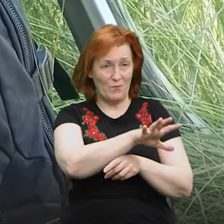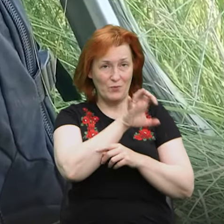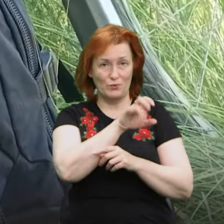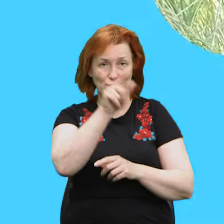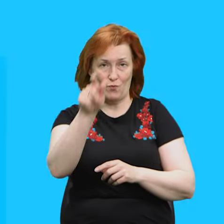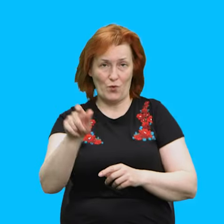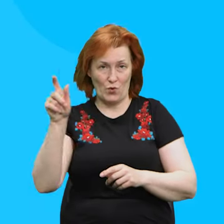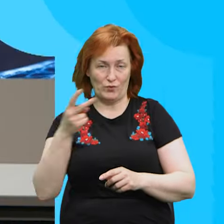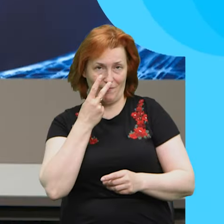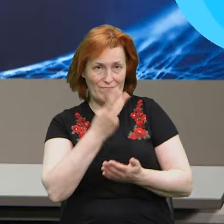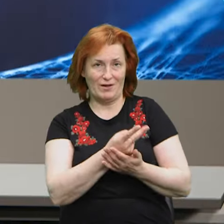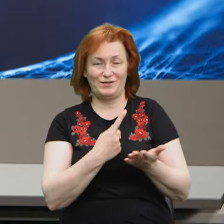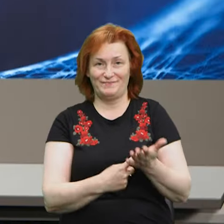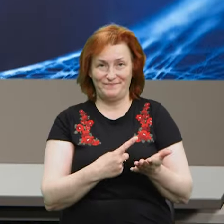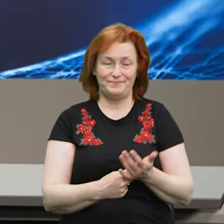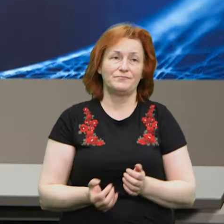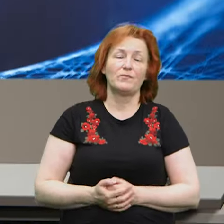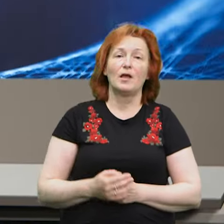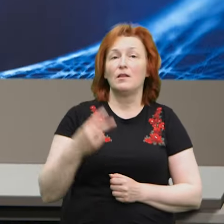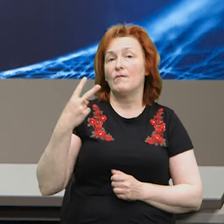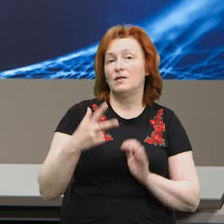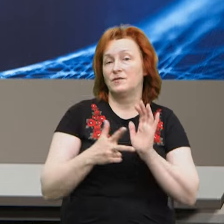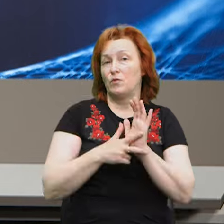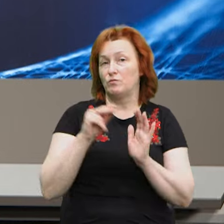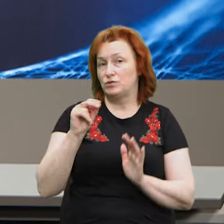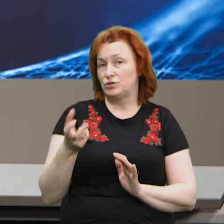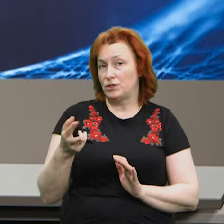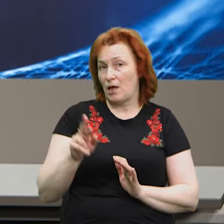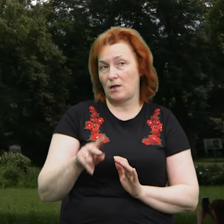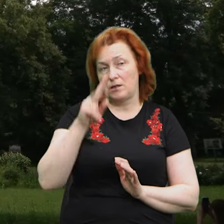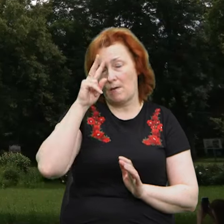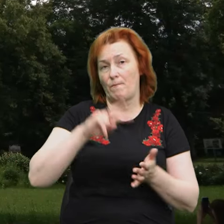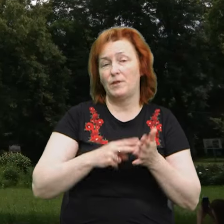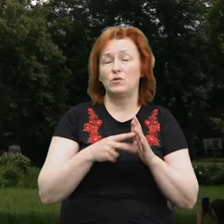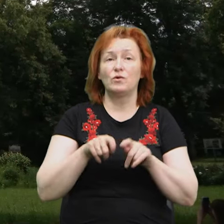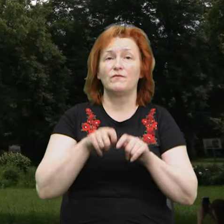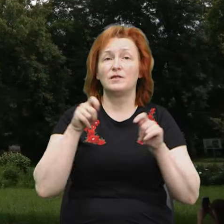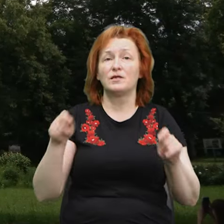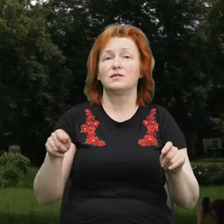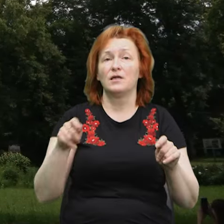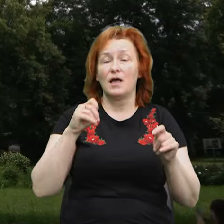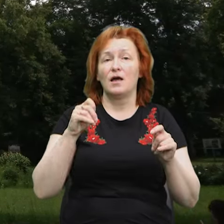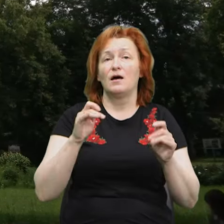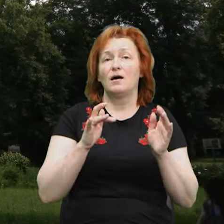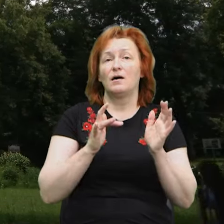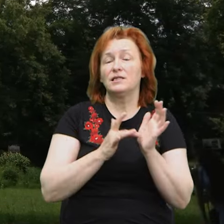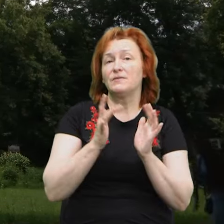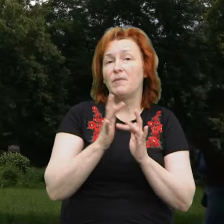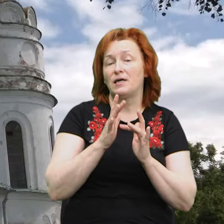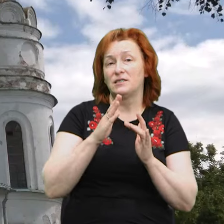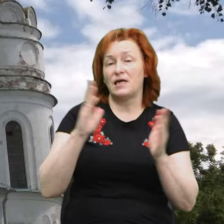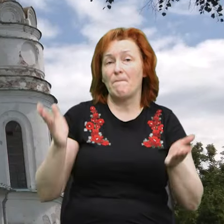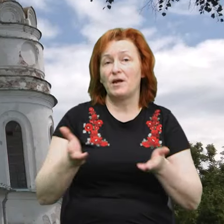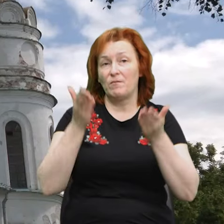люди бачили. До 28 червня планують відкрити Спасо-Преображенський собор у Чернігові. Про це Суспільному